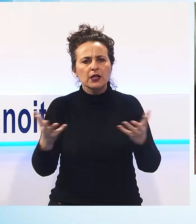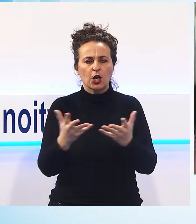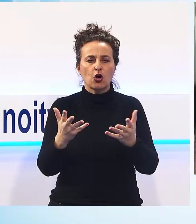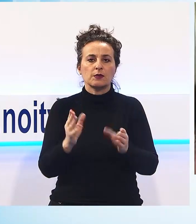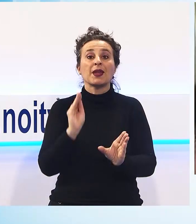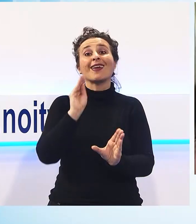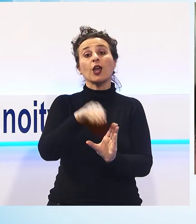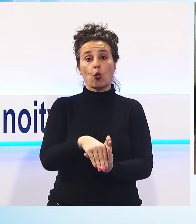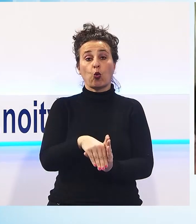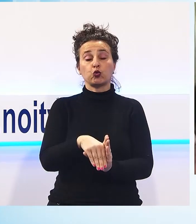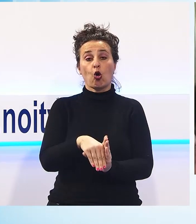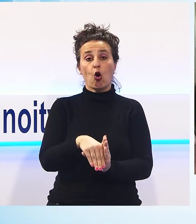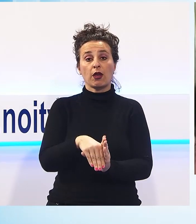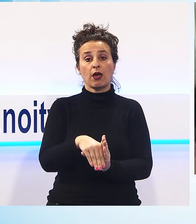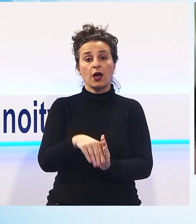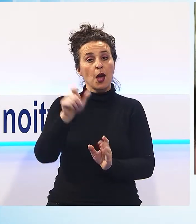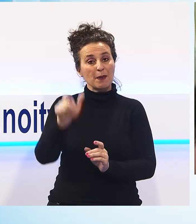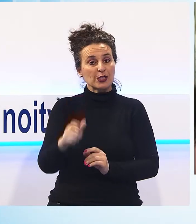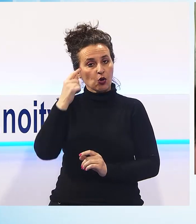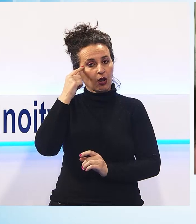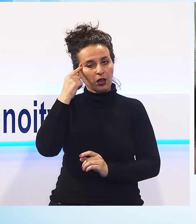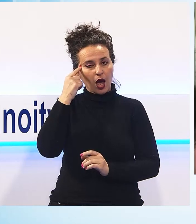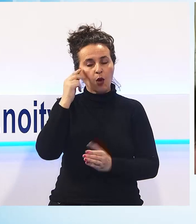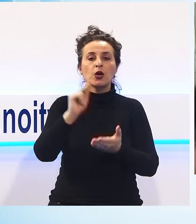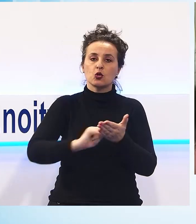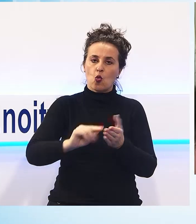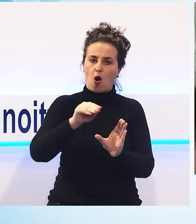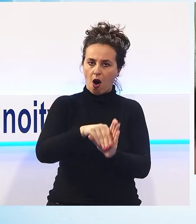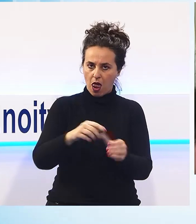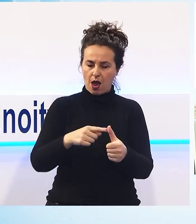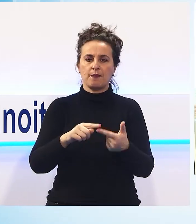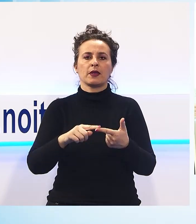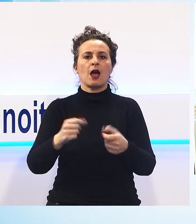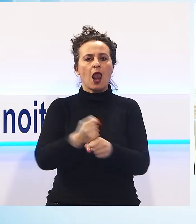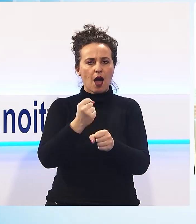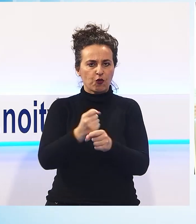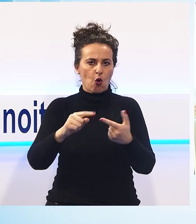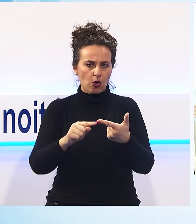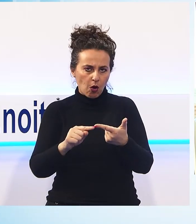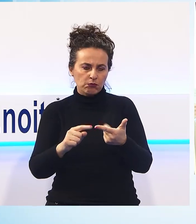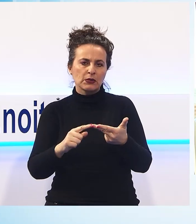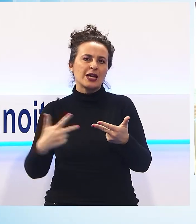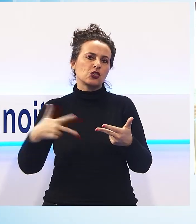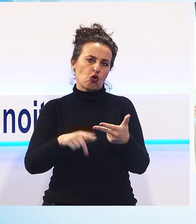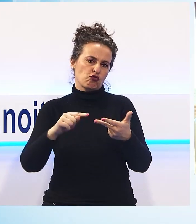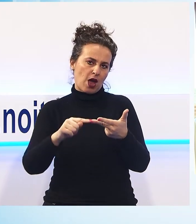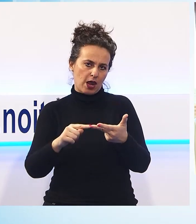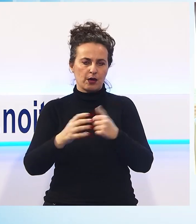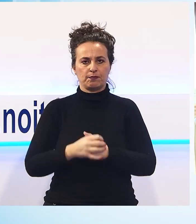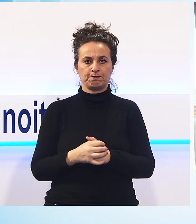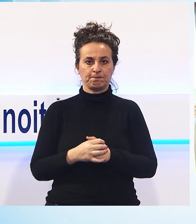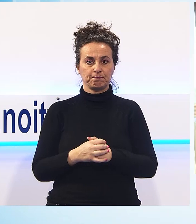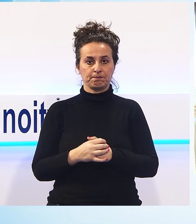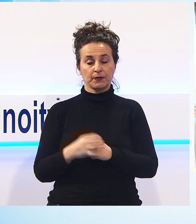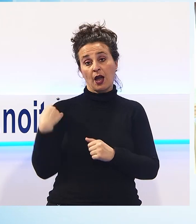di Down nella scuola, nel lavoro e più in generale nella vita sociale. Sono state fatte tante cose, vorremmo appunto